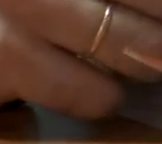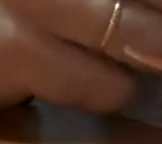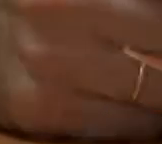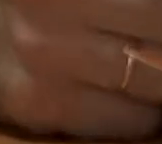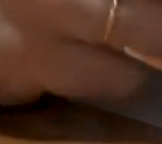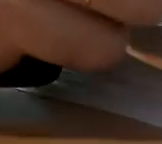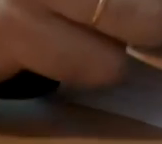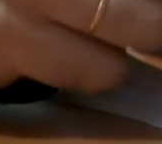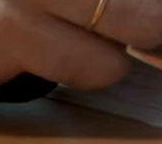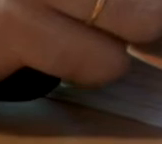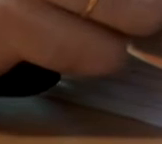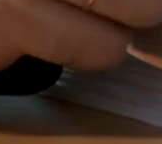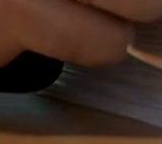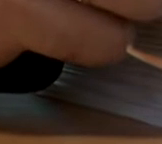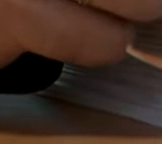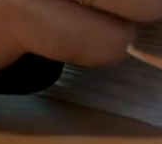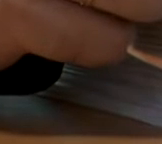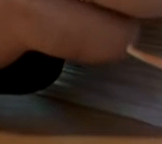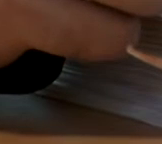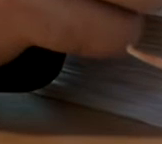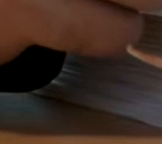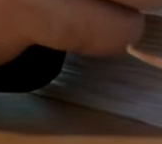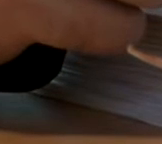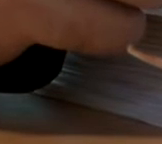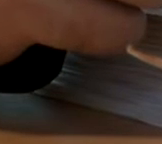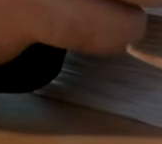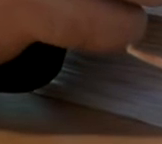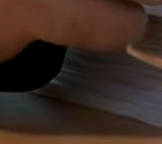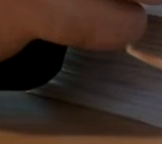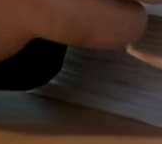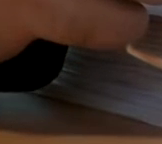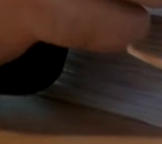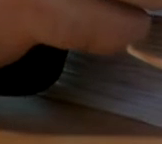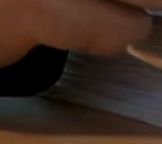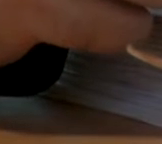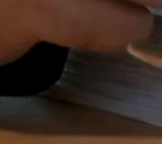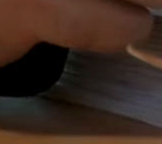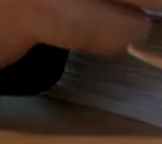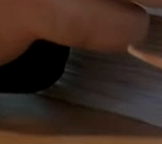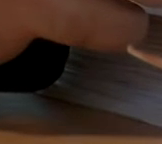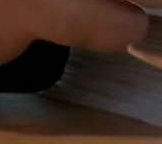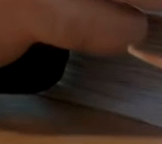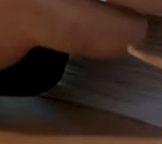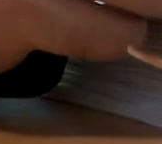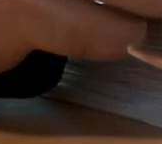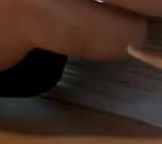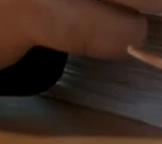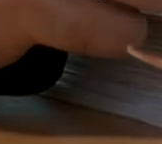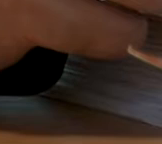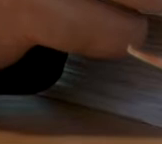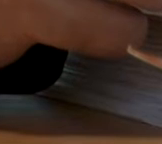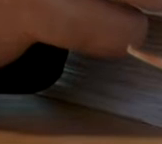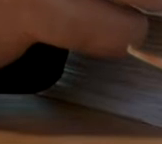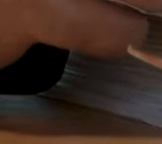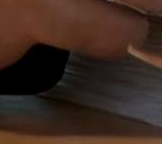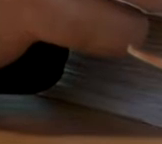березня 2018 року у першій годині 28 хвилин надійшло повідомлення зі служби 102 про те,